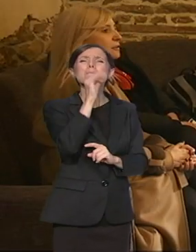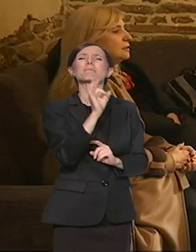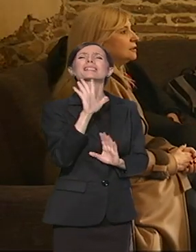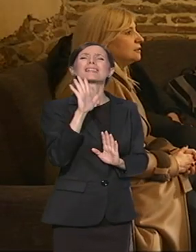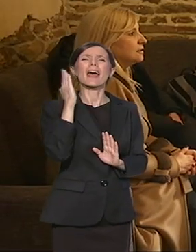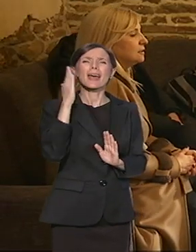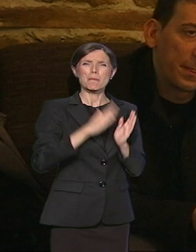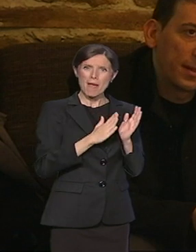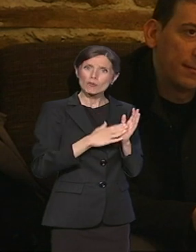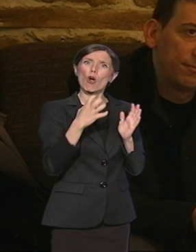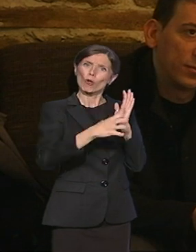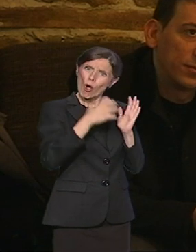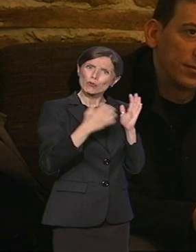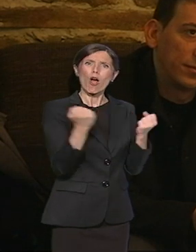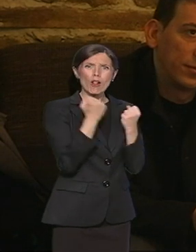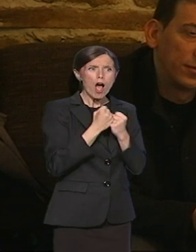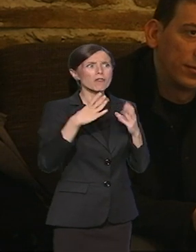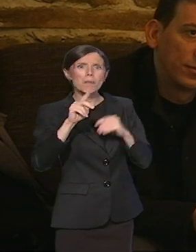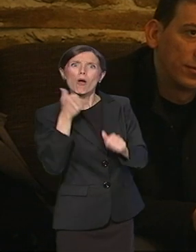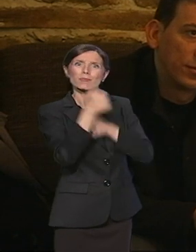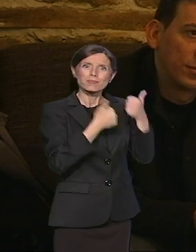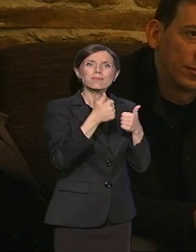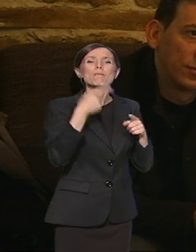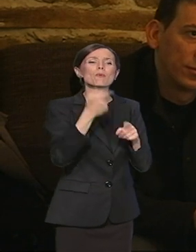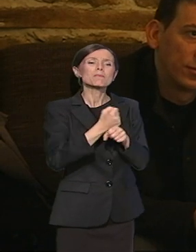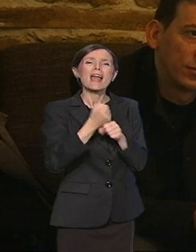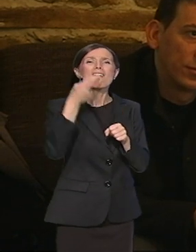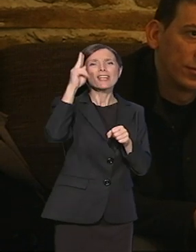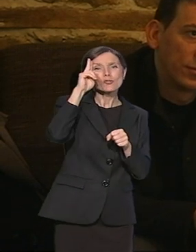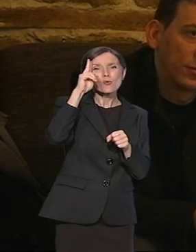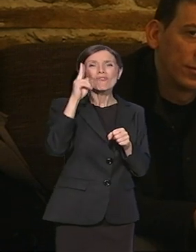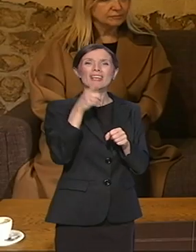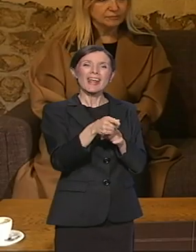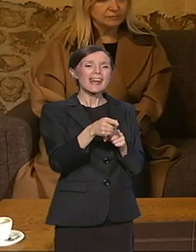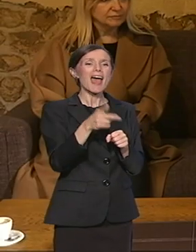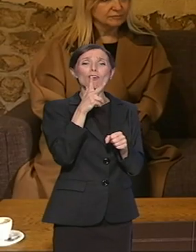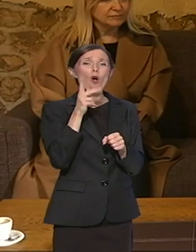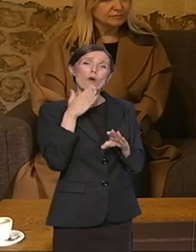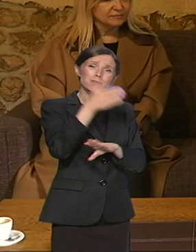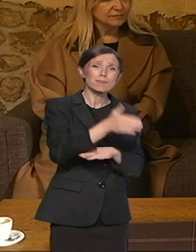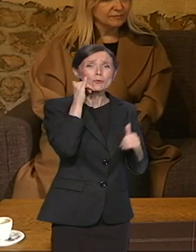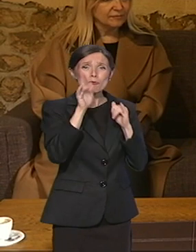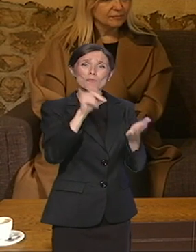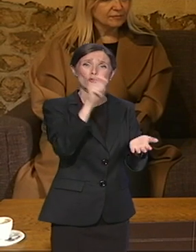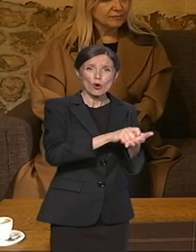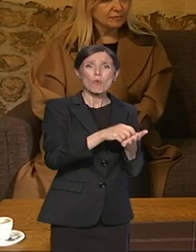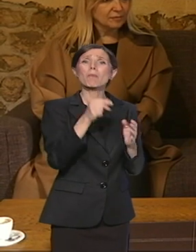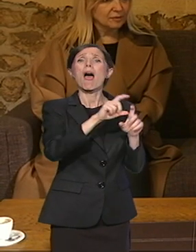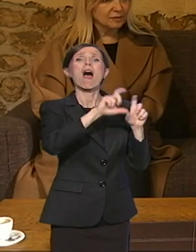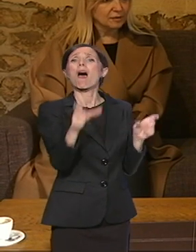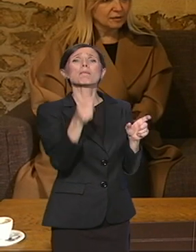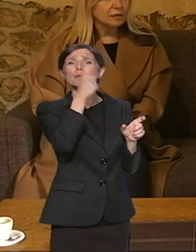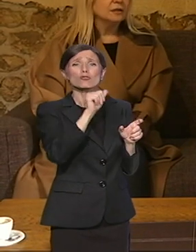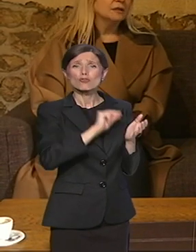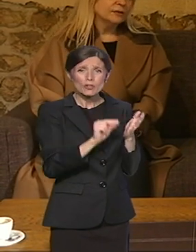Poruka na suvenirima iz ovoga kraja, tu sam rođen, tu ostajem, kraj nije sugestivna. Onoliko koliko je u moći mladih